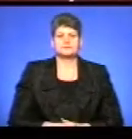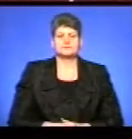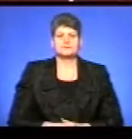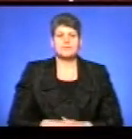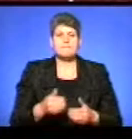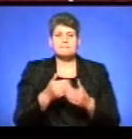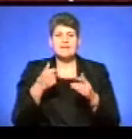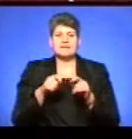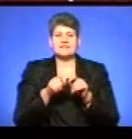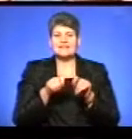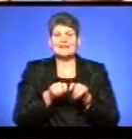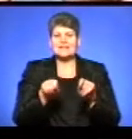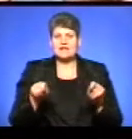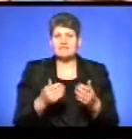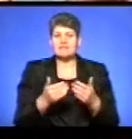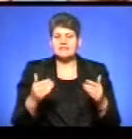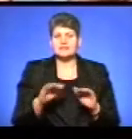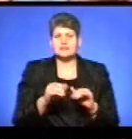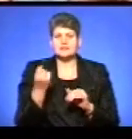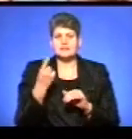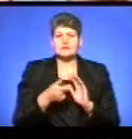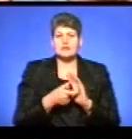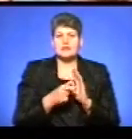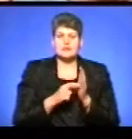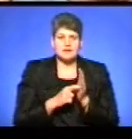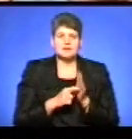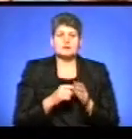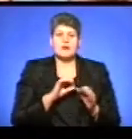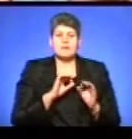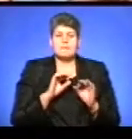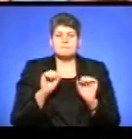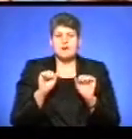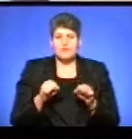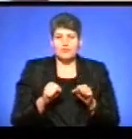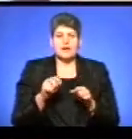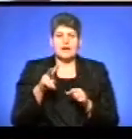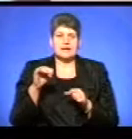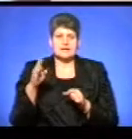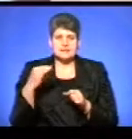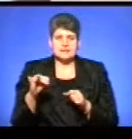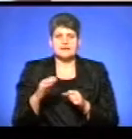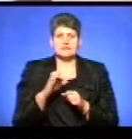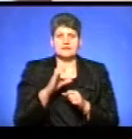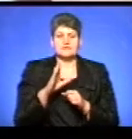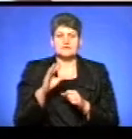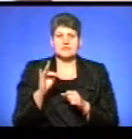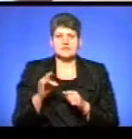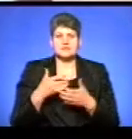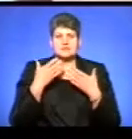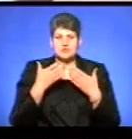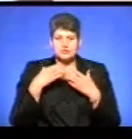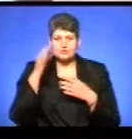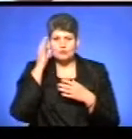Перед відкриттям виставки учень 11-го класу правового ліцею номер 2 Тернополя Сергій Васюрина заршитоє спогади